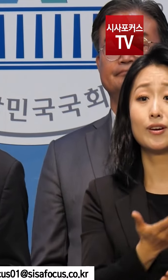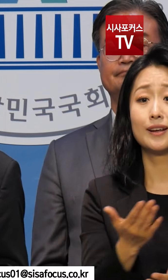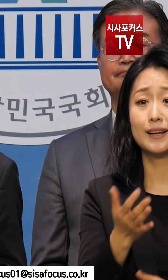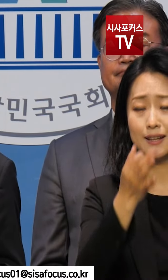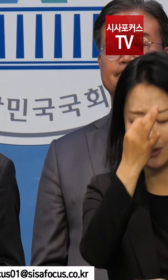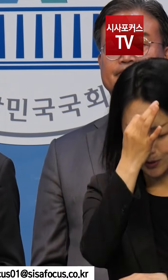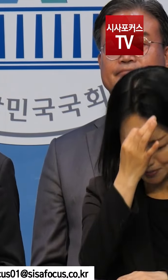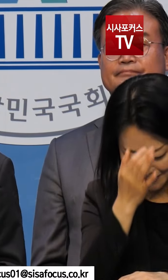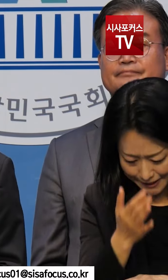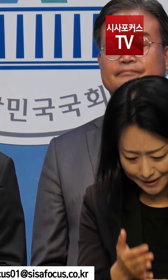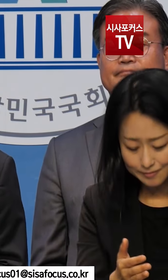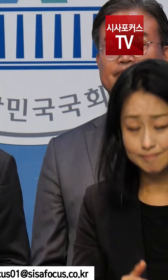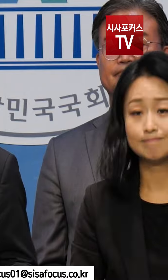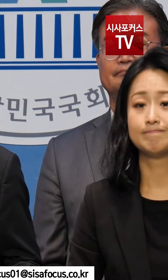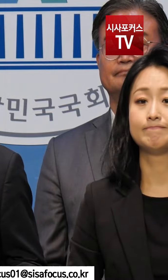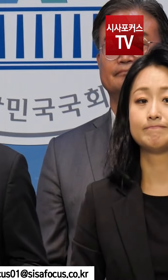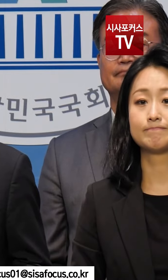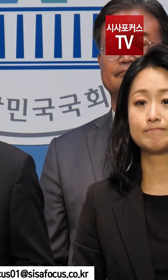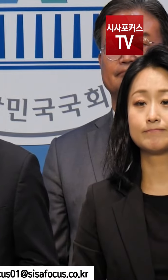죄송하다는 말씀을 드립니다.